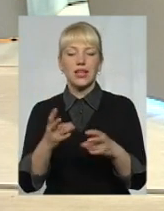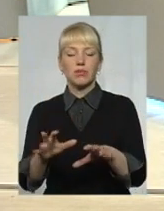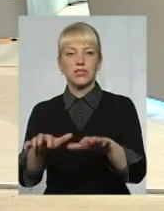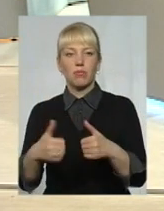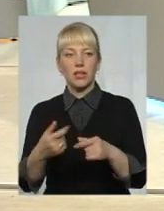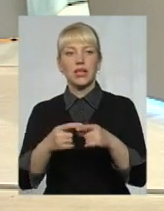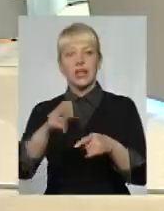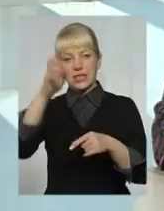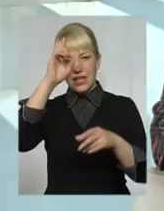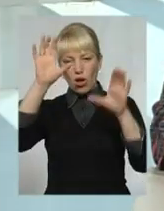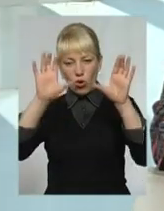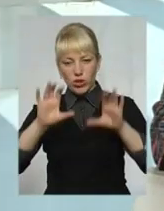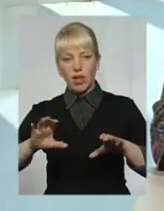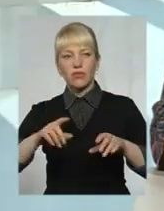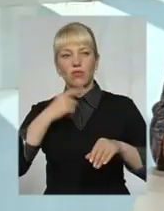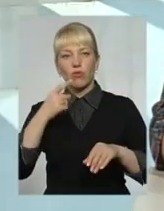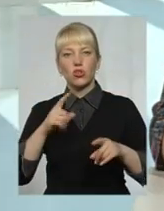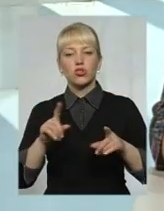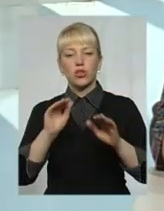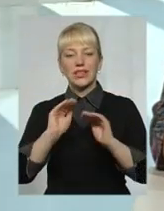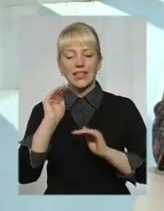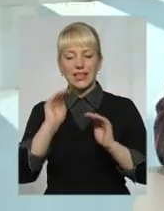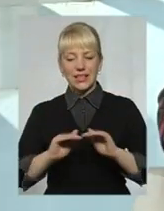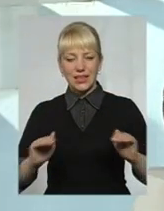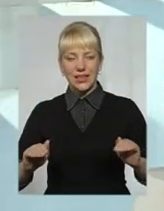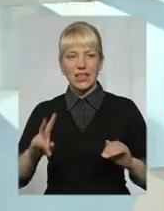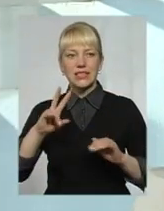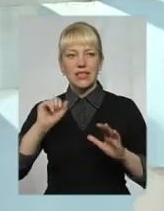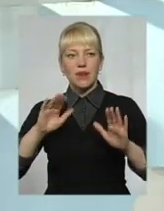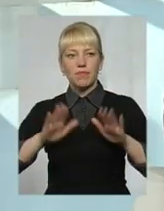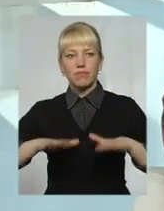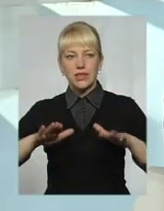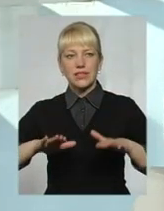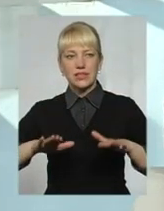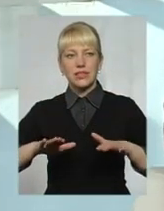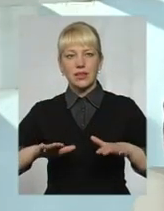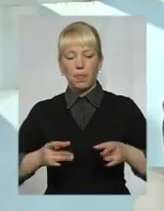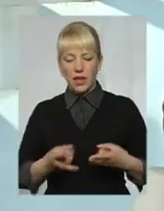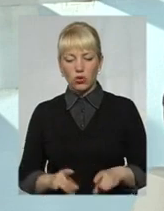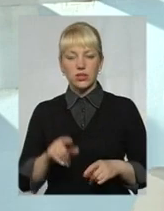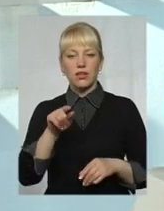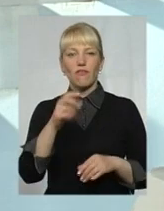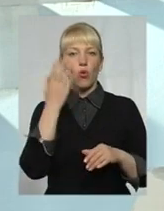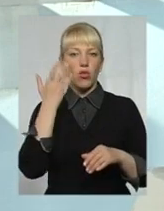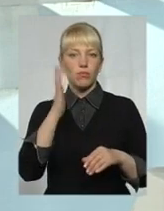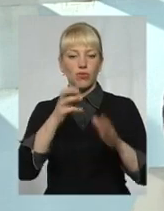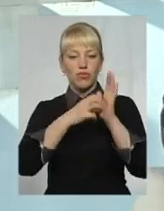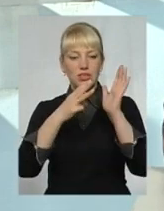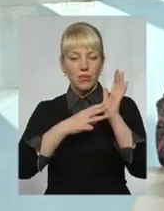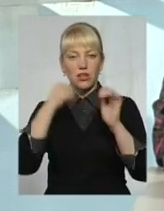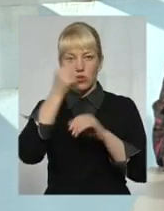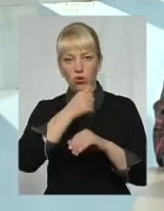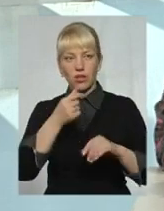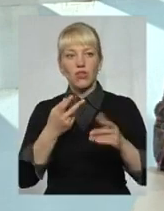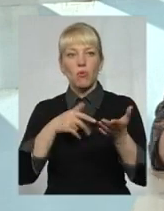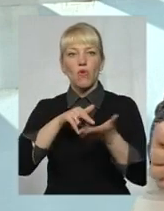що законодавство так регламентує, дитина за місцем походження, там буде місце і її, коли її буде 18 років, вона має йти в ту громаду, з